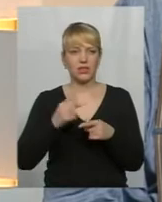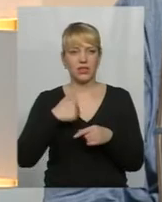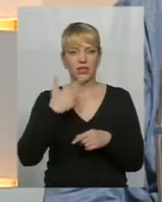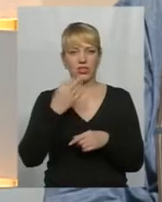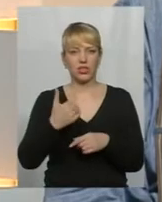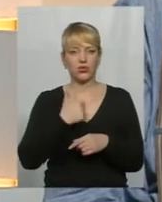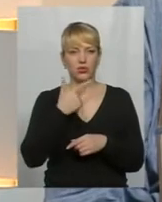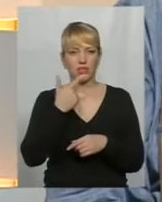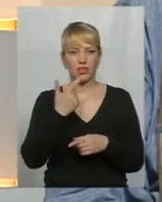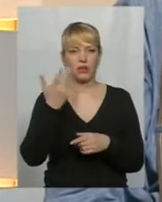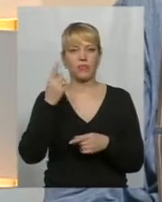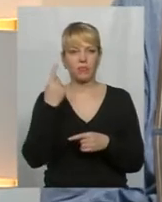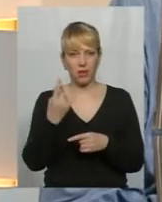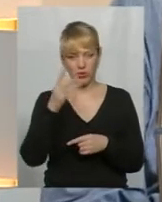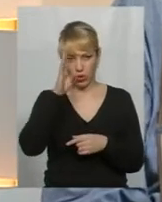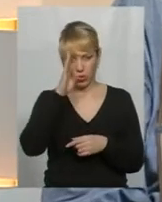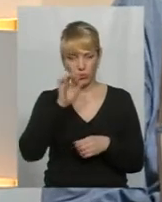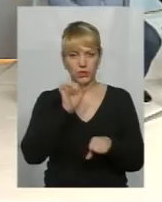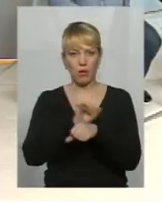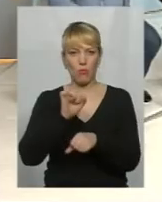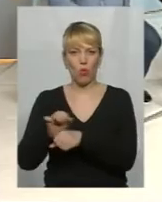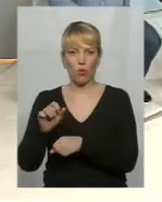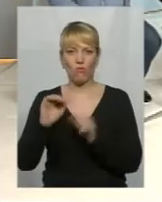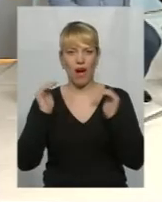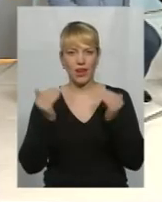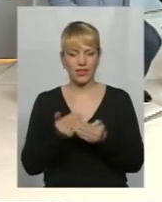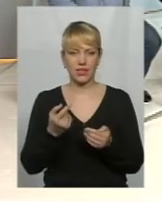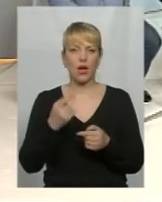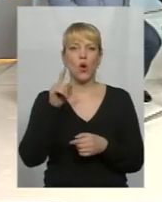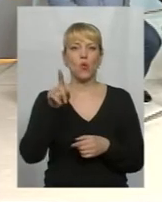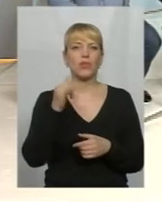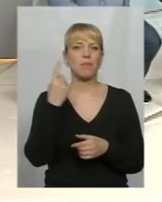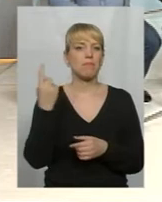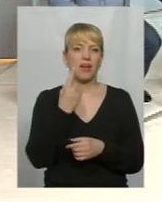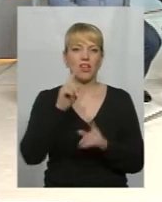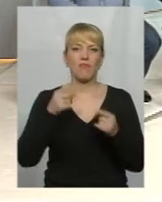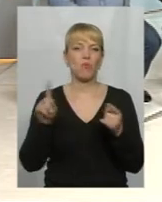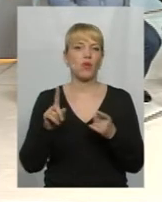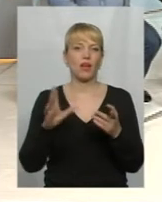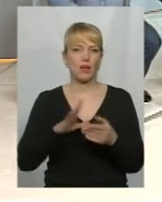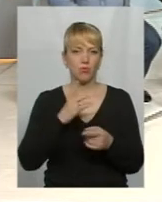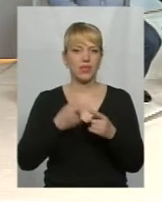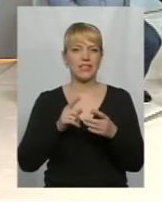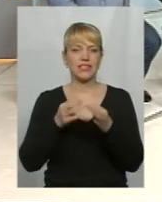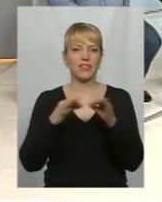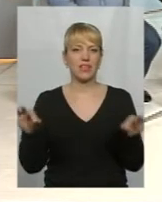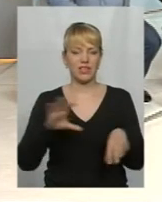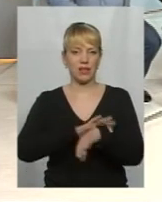І чому дивіться, перші хлопці, блокувальники, яка в них перша вимога була? Перша вимога звільнити полоненду.